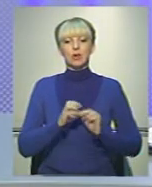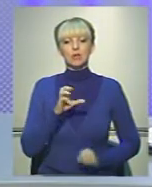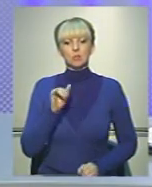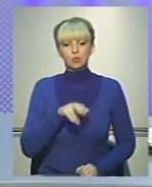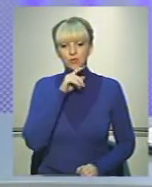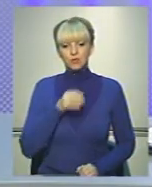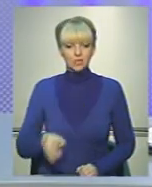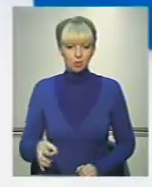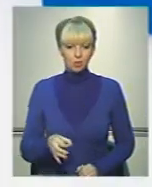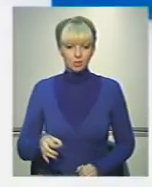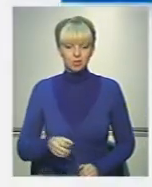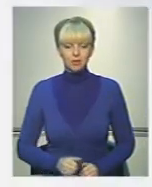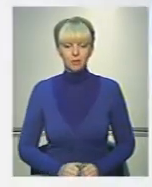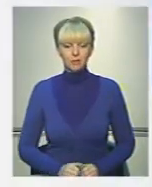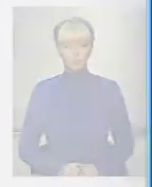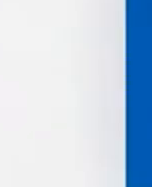Чернівецькій області.